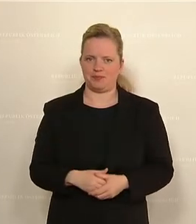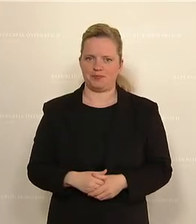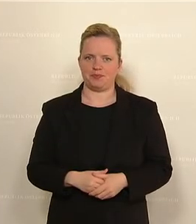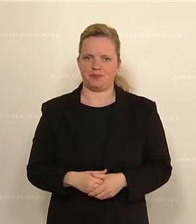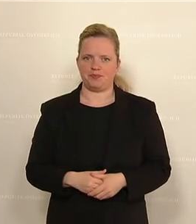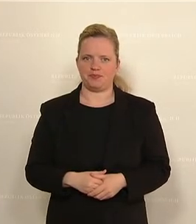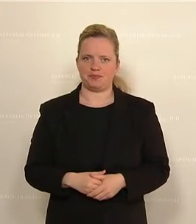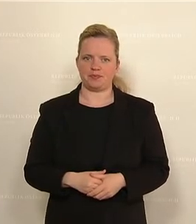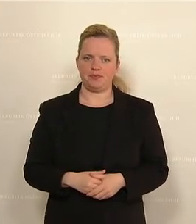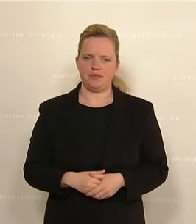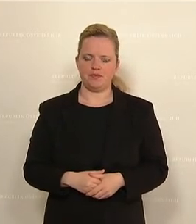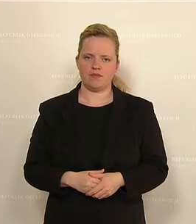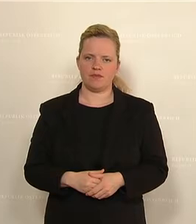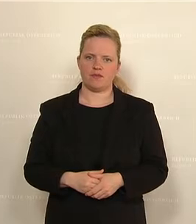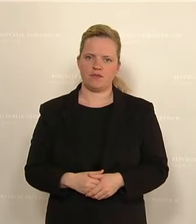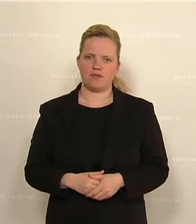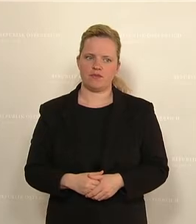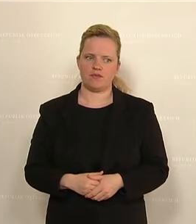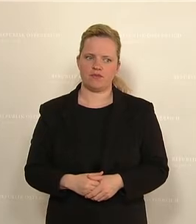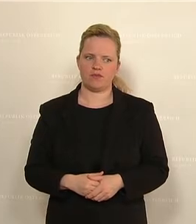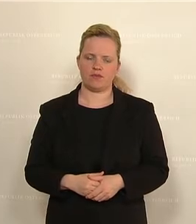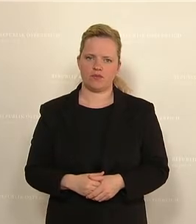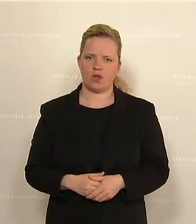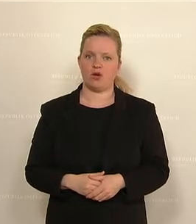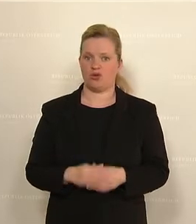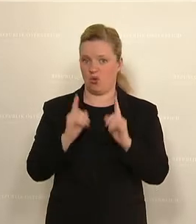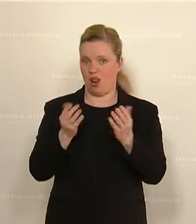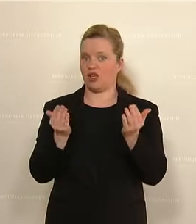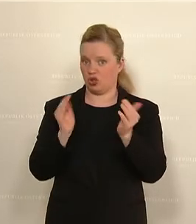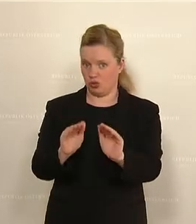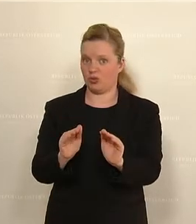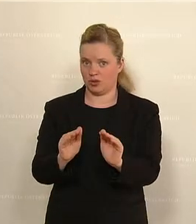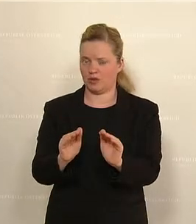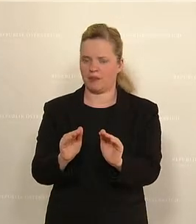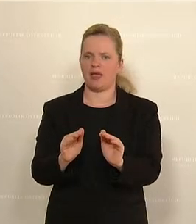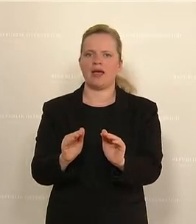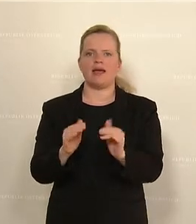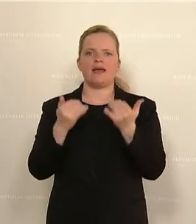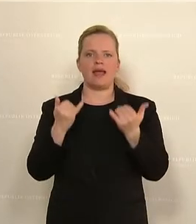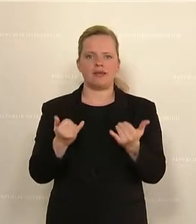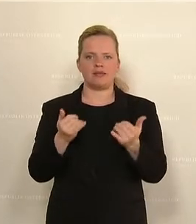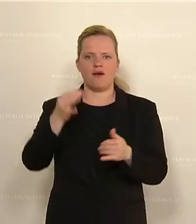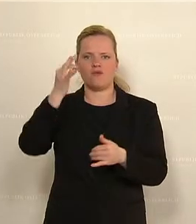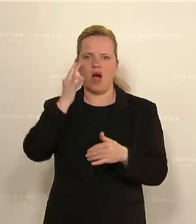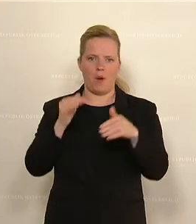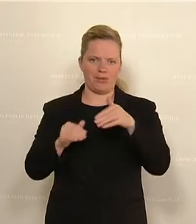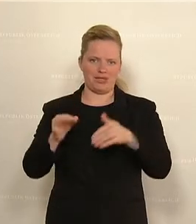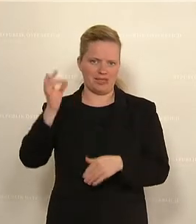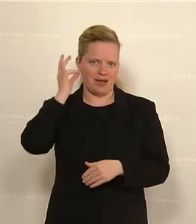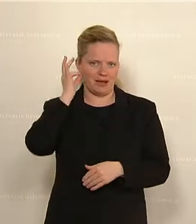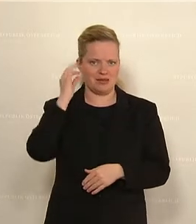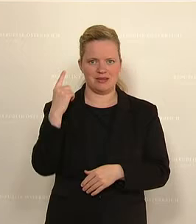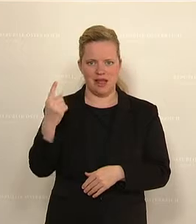und die hier geschützt werden sollen. Jetzt haben Sie selbst gesagt, Frau Ministerin, in